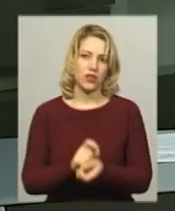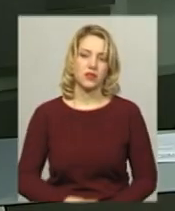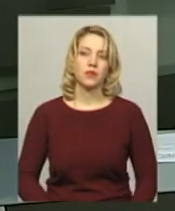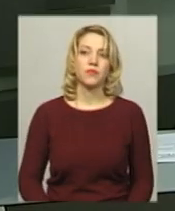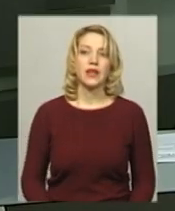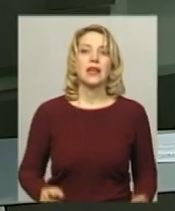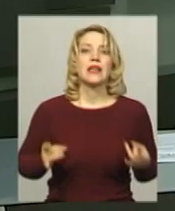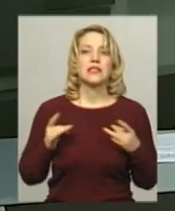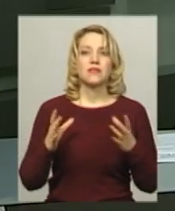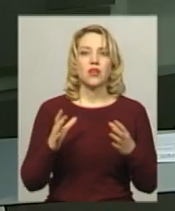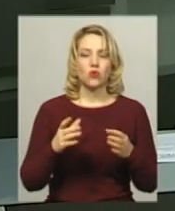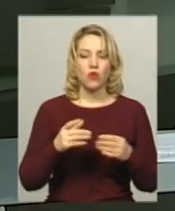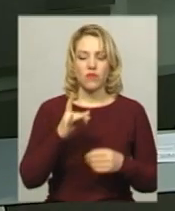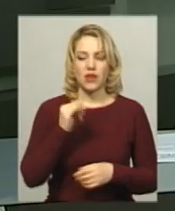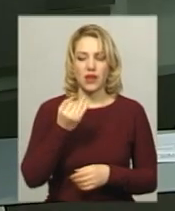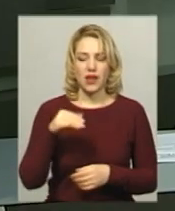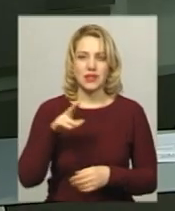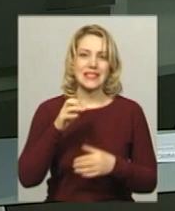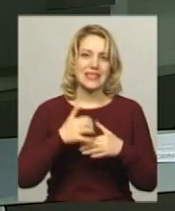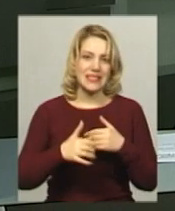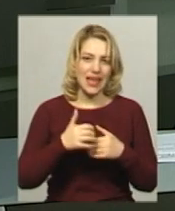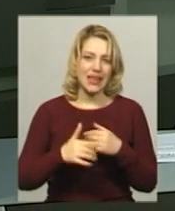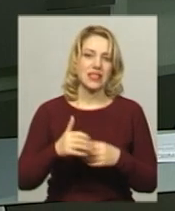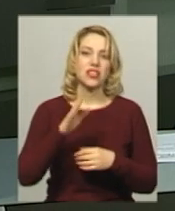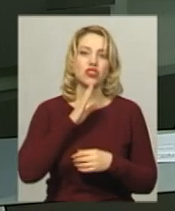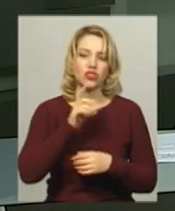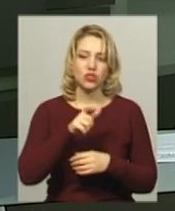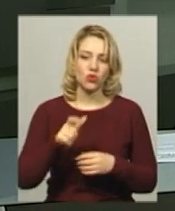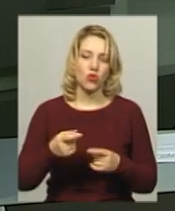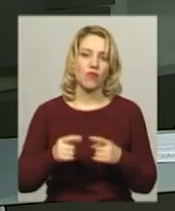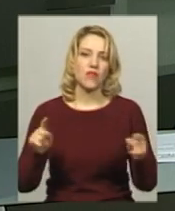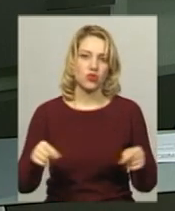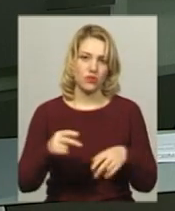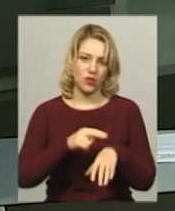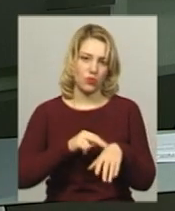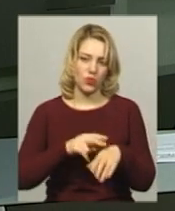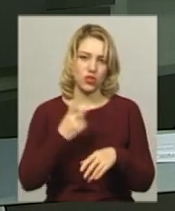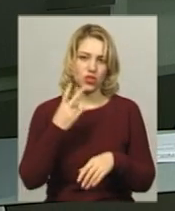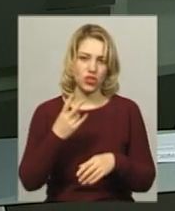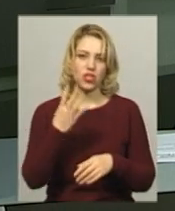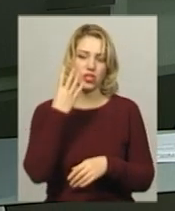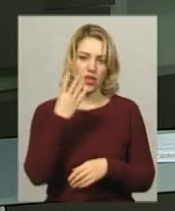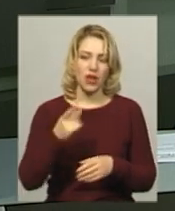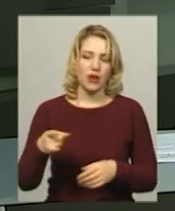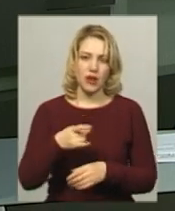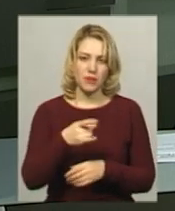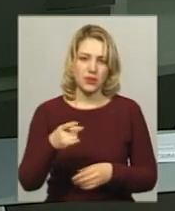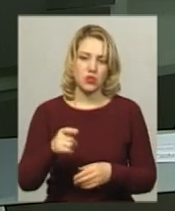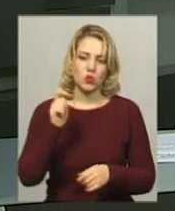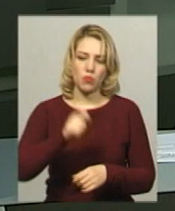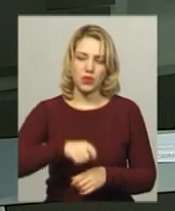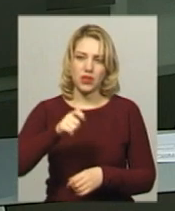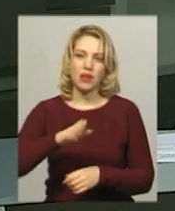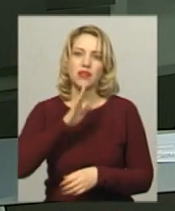Святковий рейд серед жінок-водіїв сьогодні влаштували патрульні Хмельницького. Чотири поліцейські екіпажі зупиняли автомобілісток по всьому